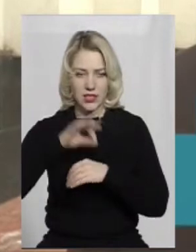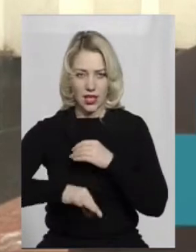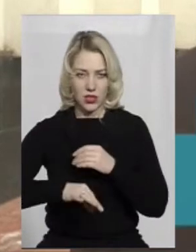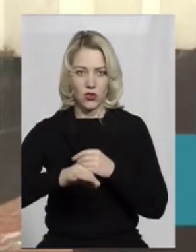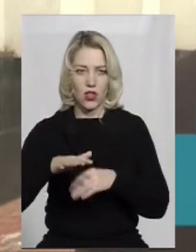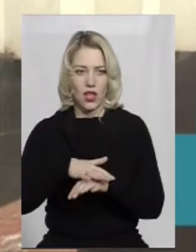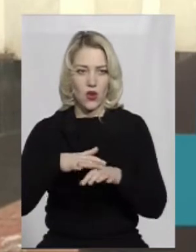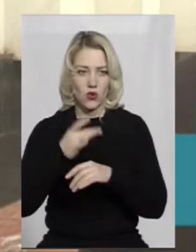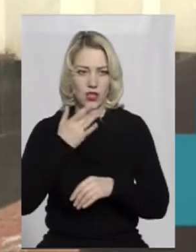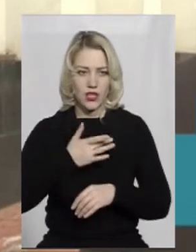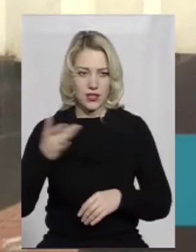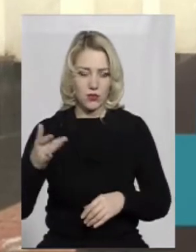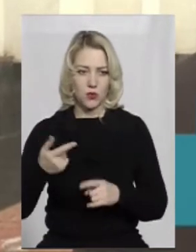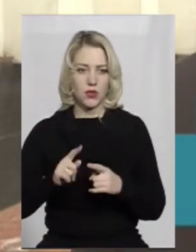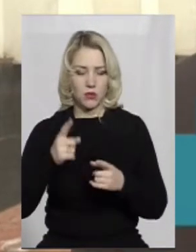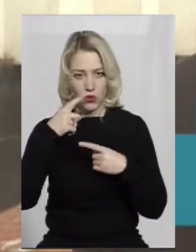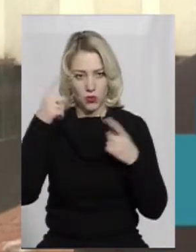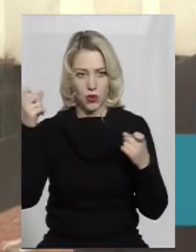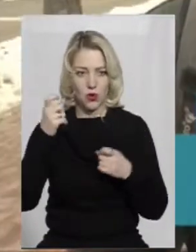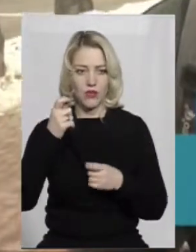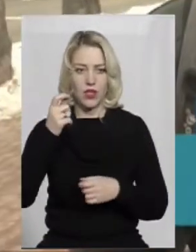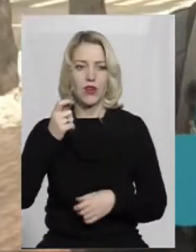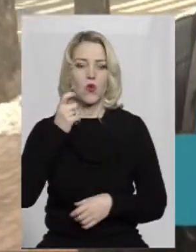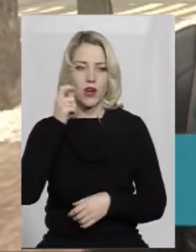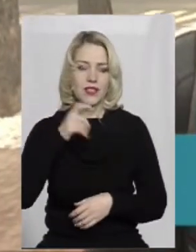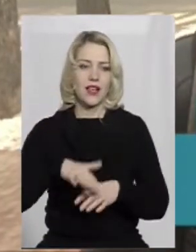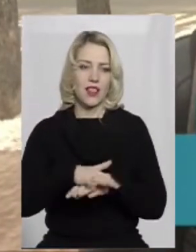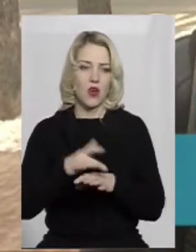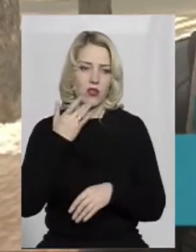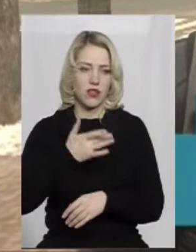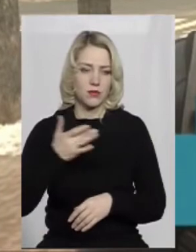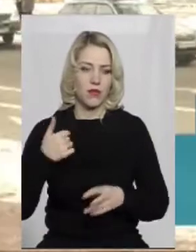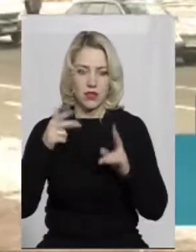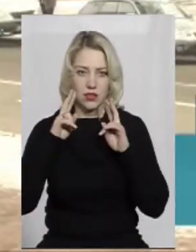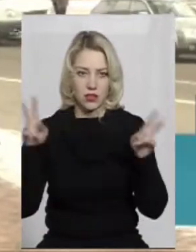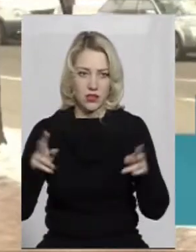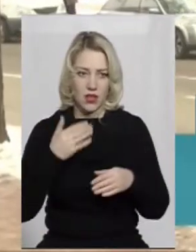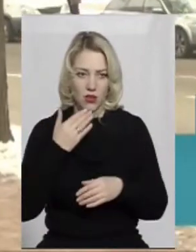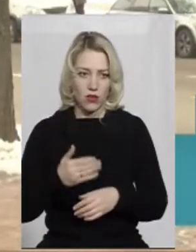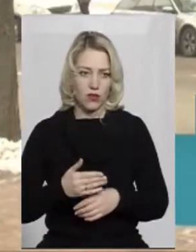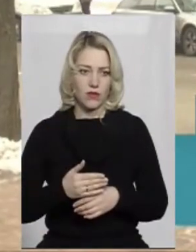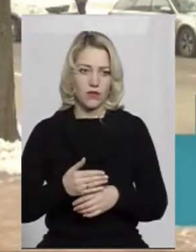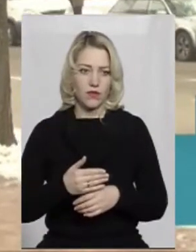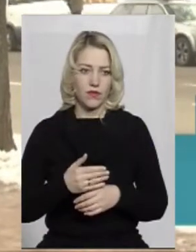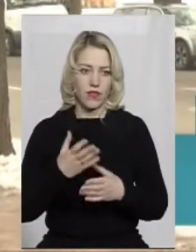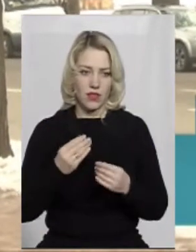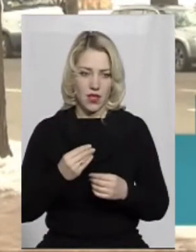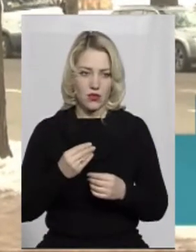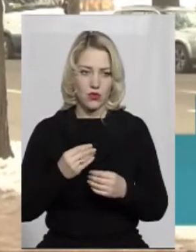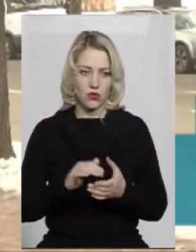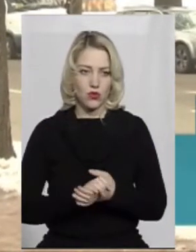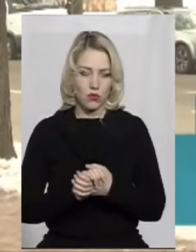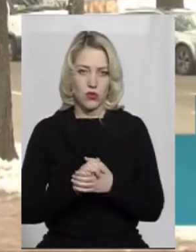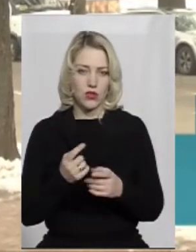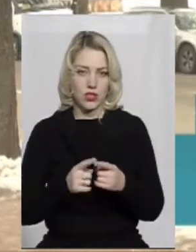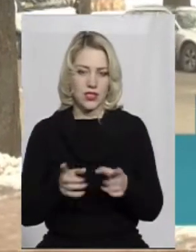що була об'єднана в Києві, Української Народної Республіки? Не знаю. День Соборності – це